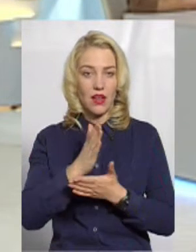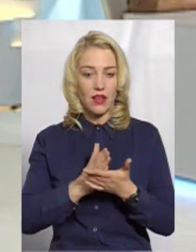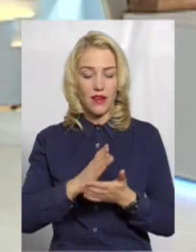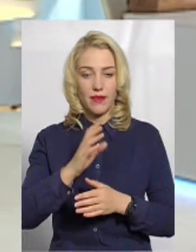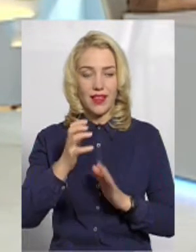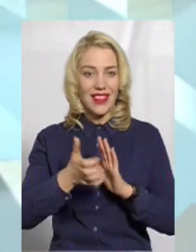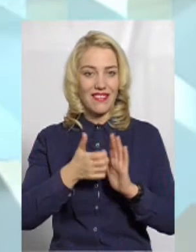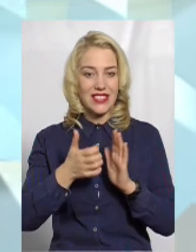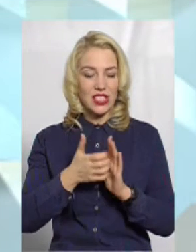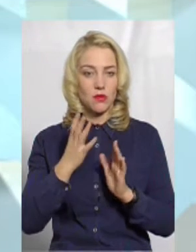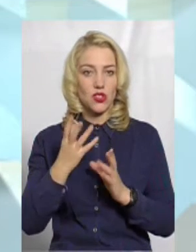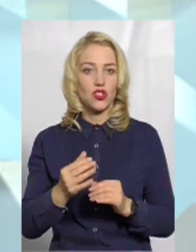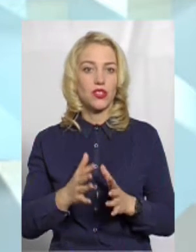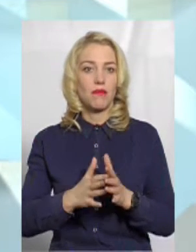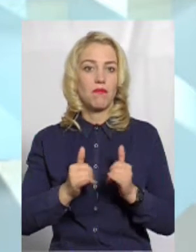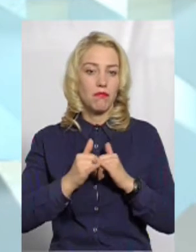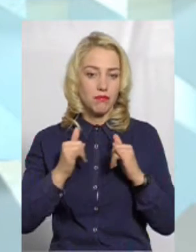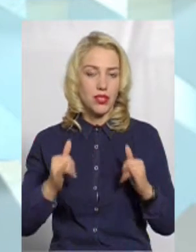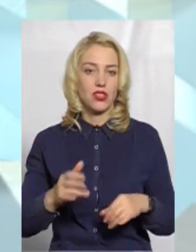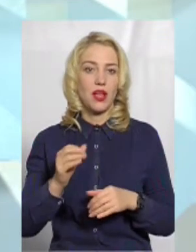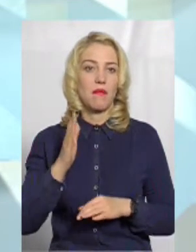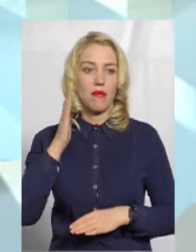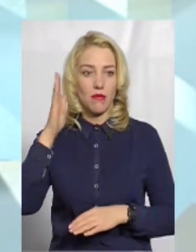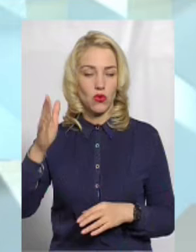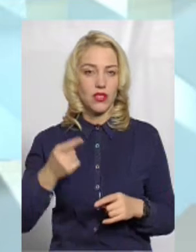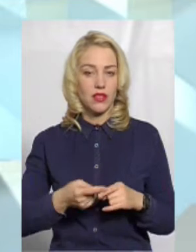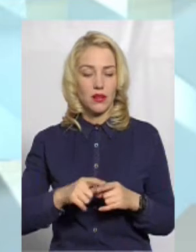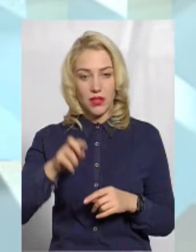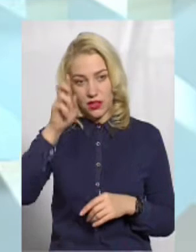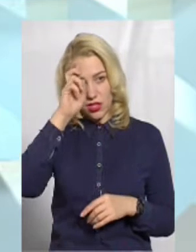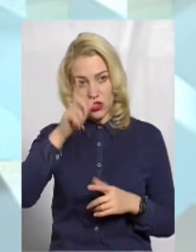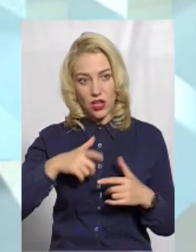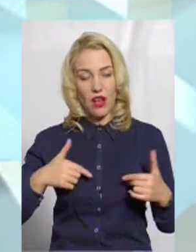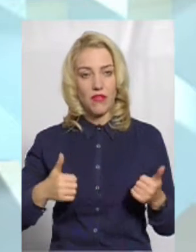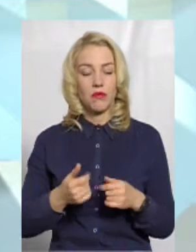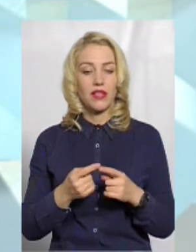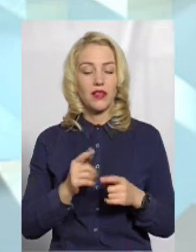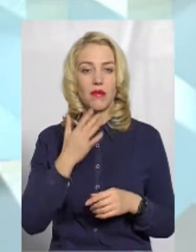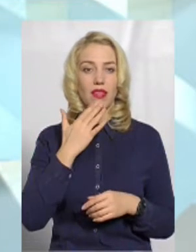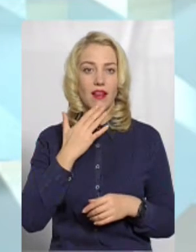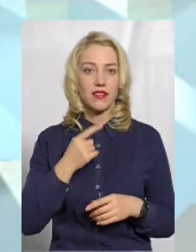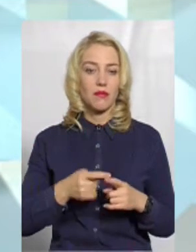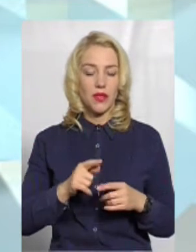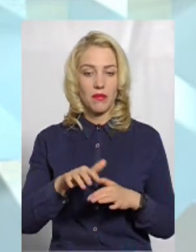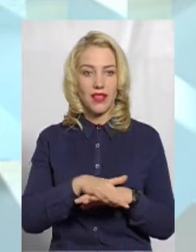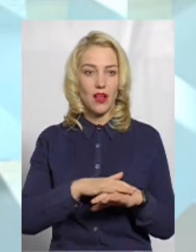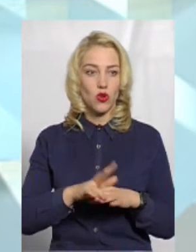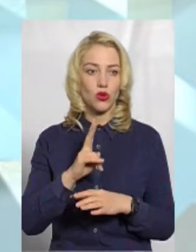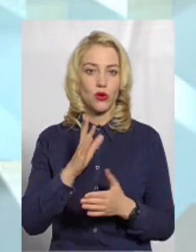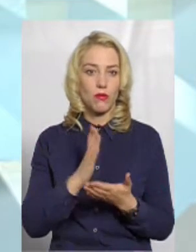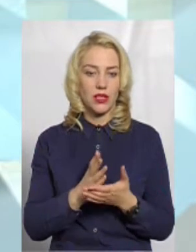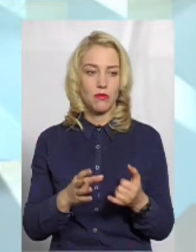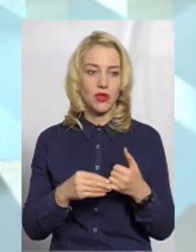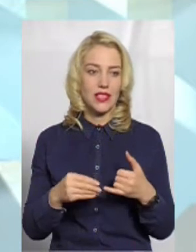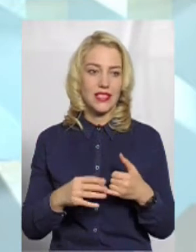не вистачатиме ще більше, і майбутнє за тими державами і за тими націями і народами, які матимуть